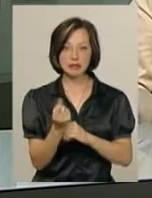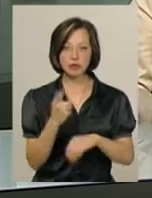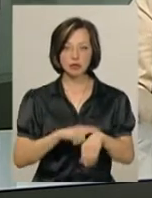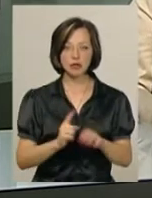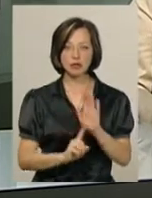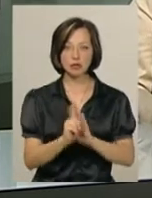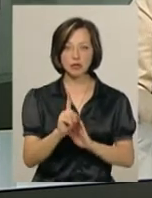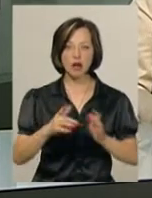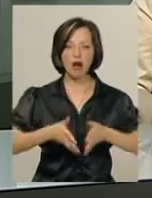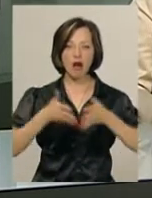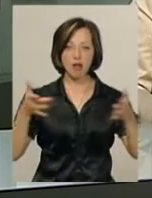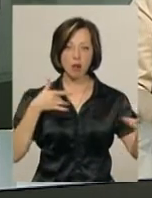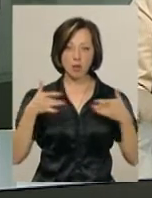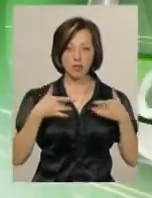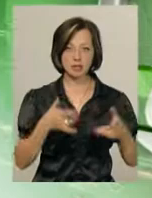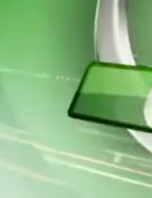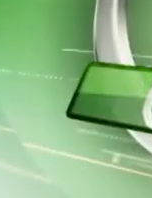розпочнеться гала-концерт.